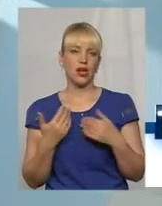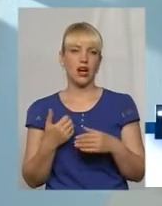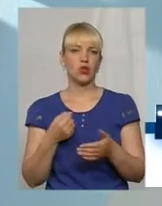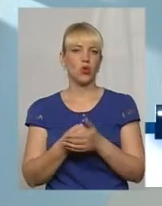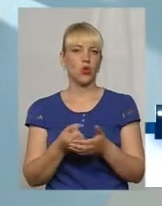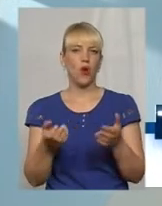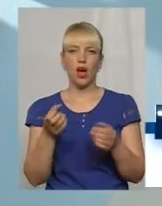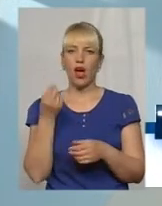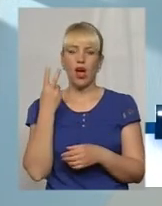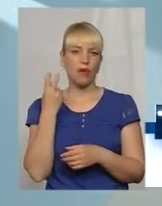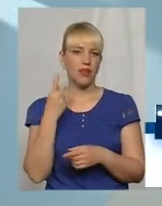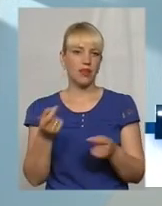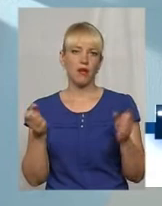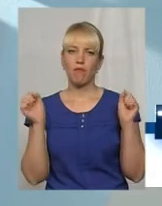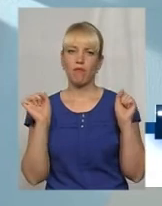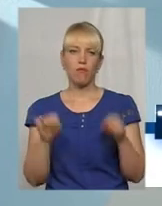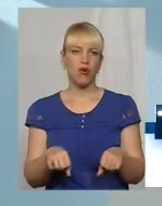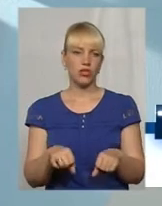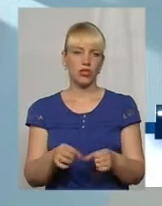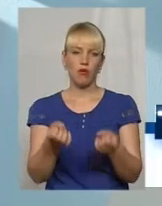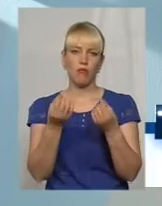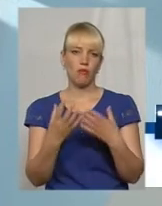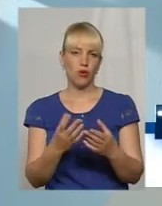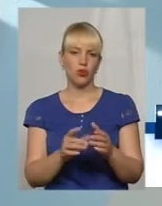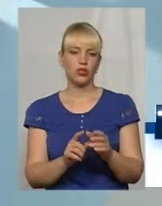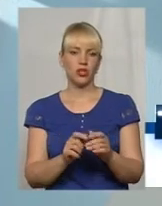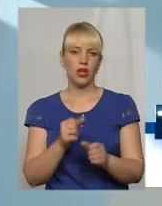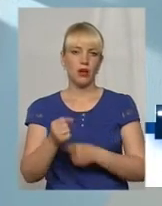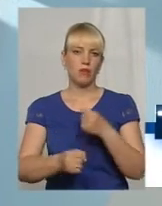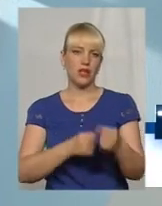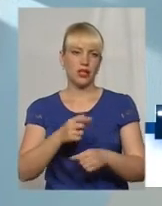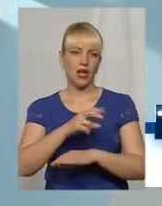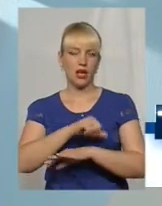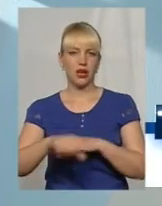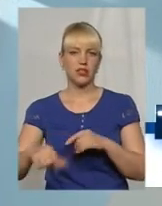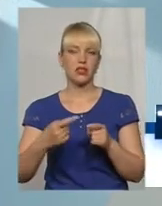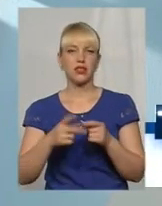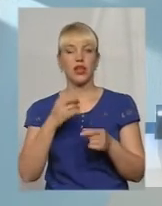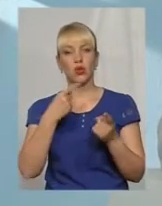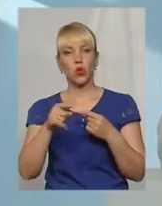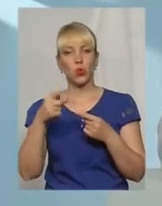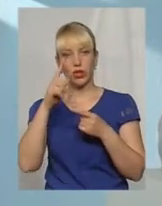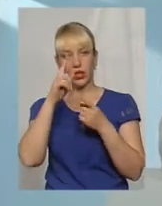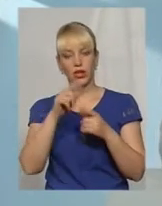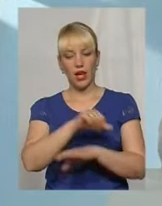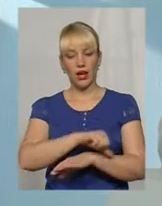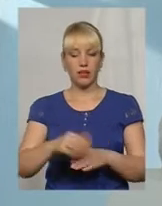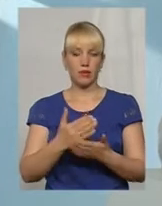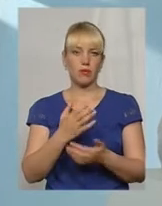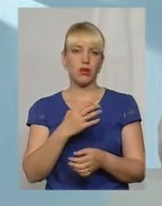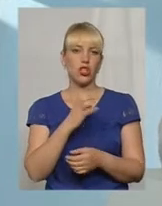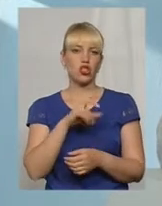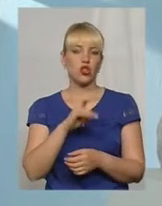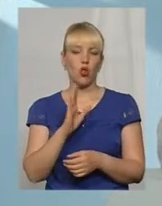обеда можна, скажімо так, проще проїхати цю границю. На інших границах, якщо взяти, Словакія, Венгрия, я